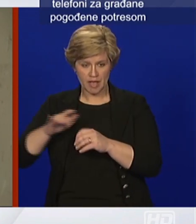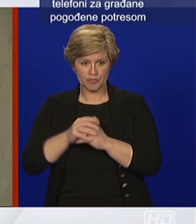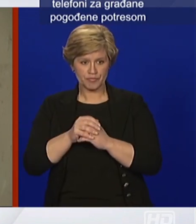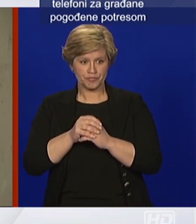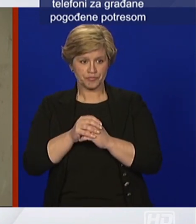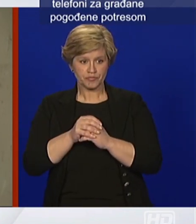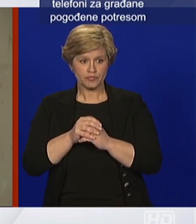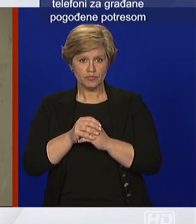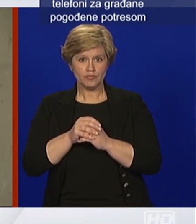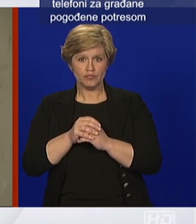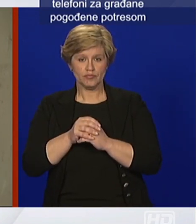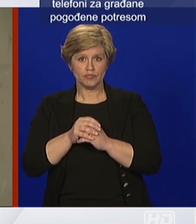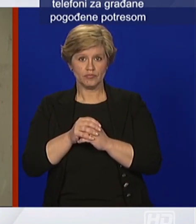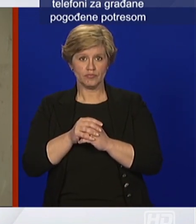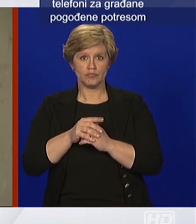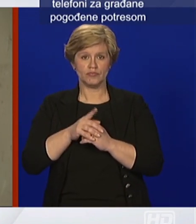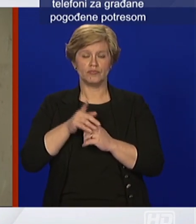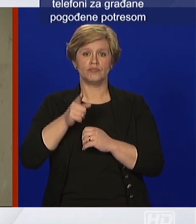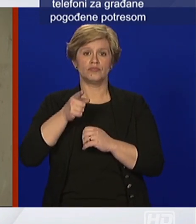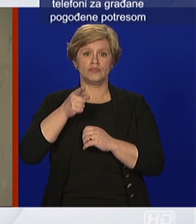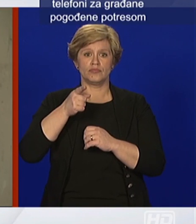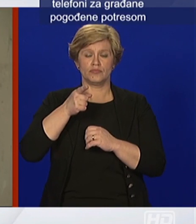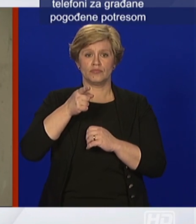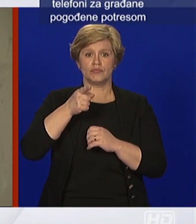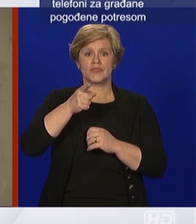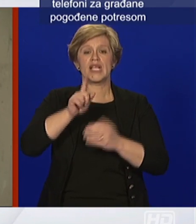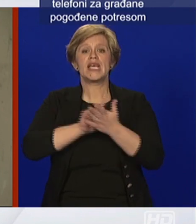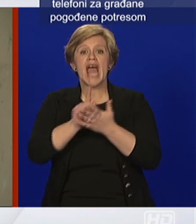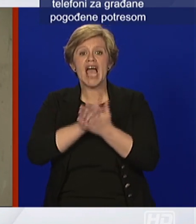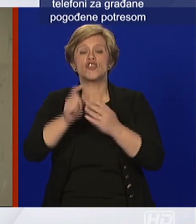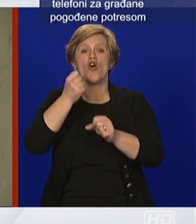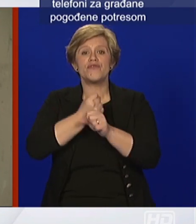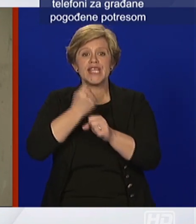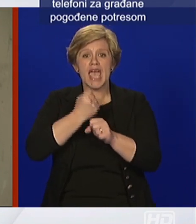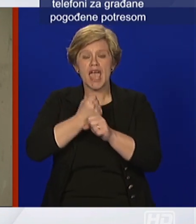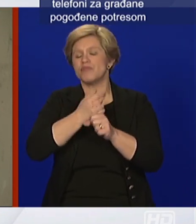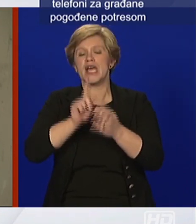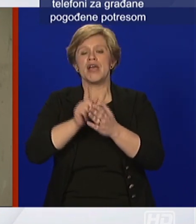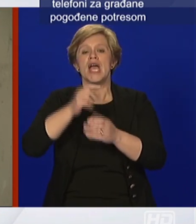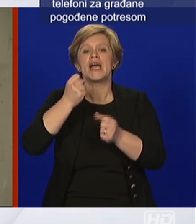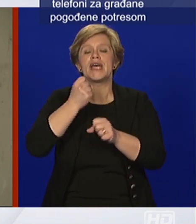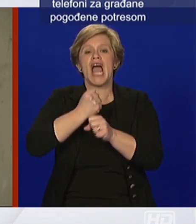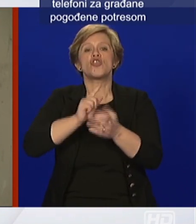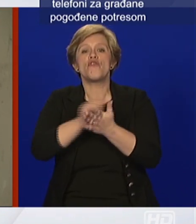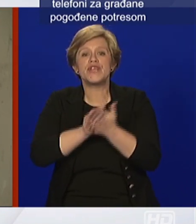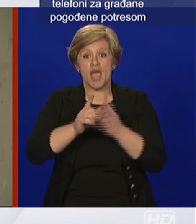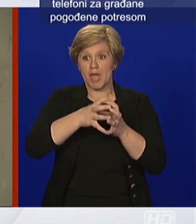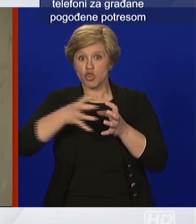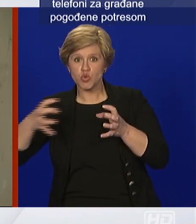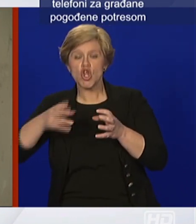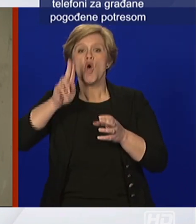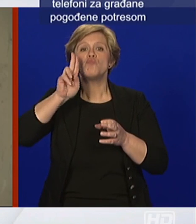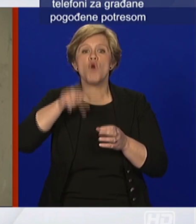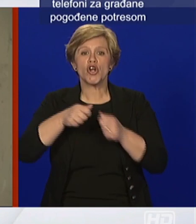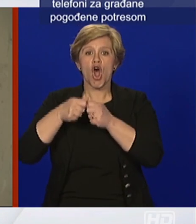u radnom vremenu koje traje duže, morali organizirati više smjenski rad i